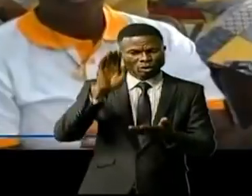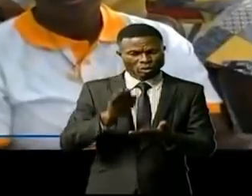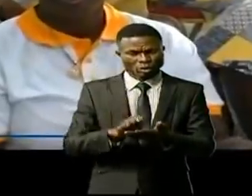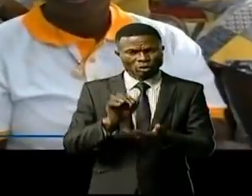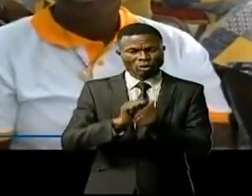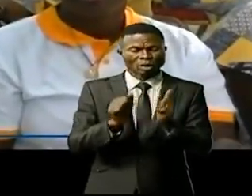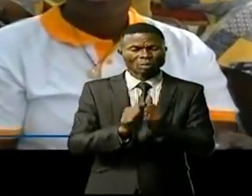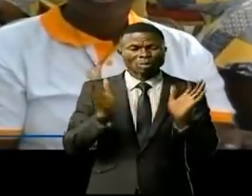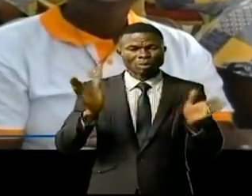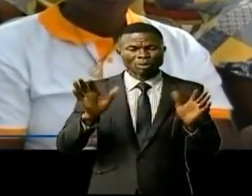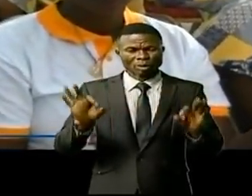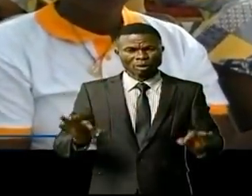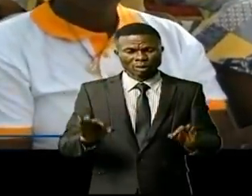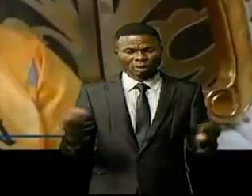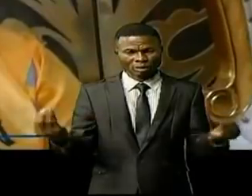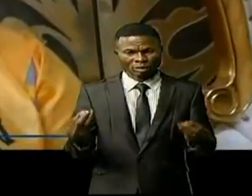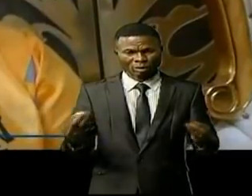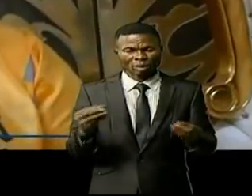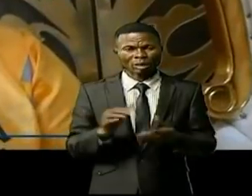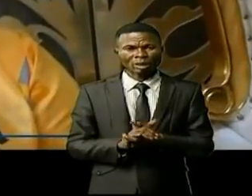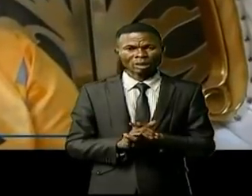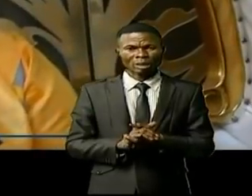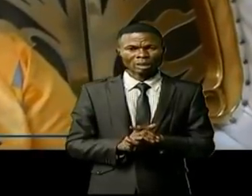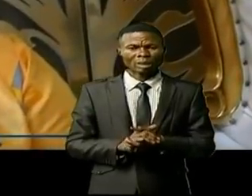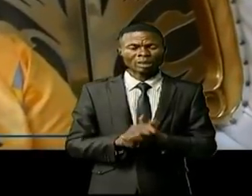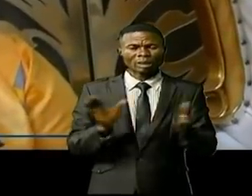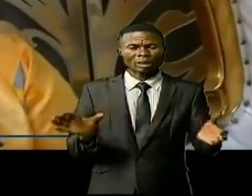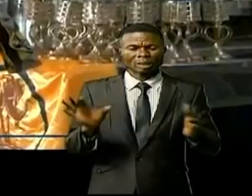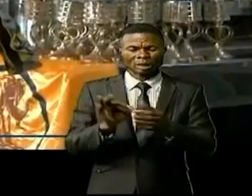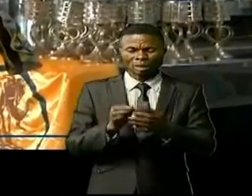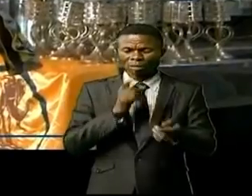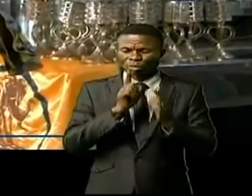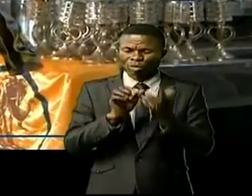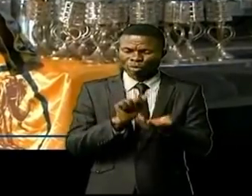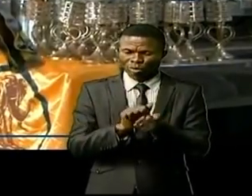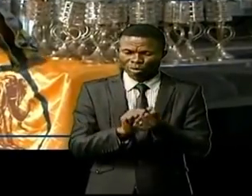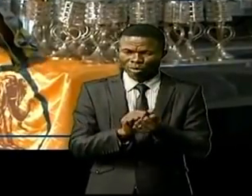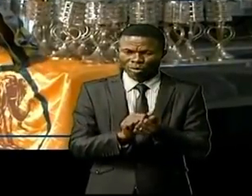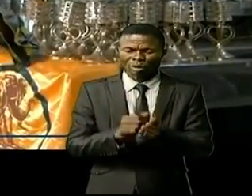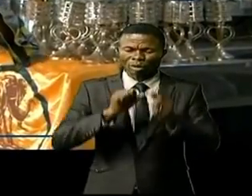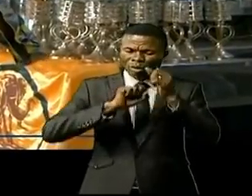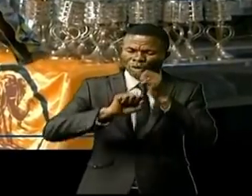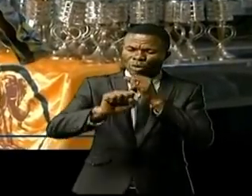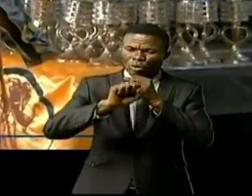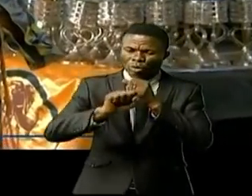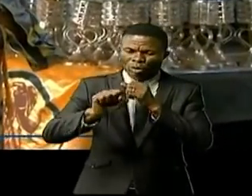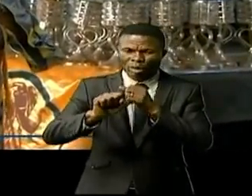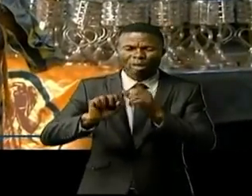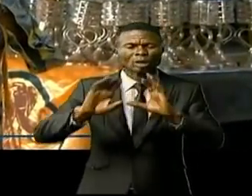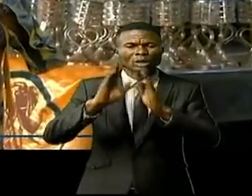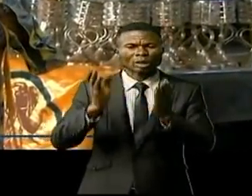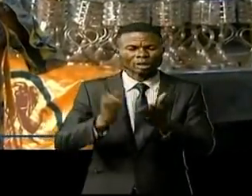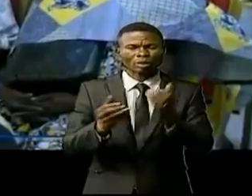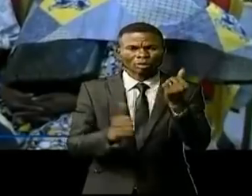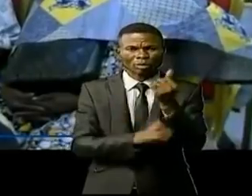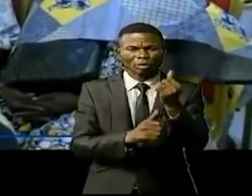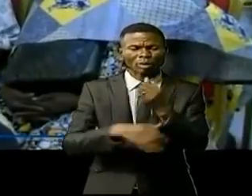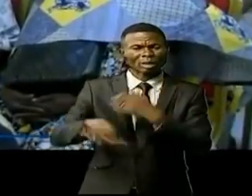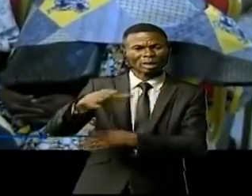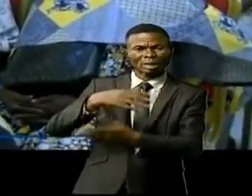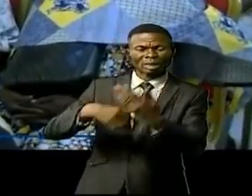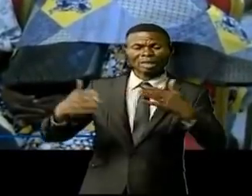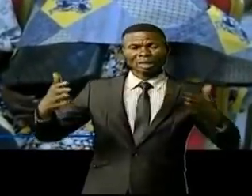et des catastrophes. Raison pour laquelle les femmes de l'UNAFEC ont mis à profit ces mois pour sensibiliser les militantes car la perturbation